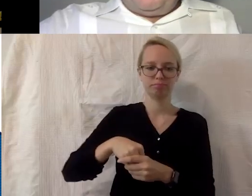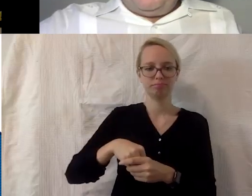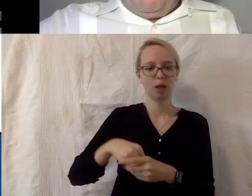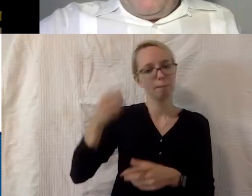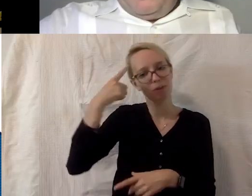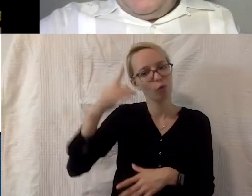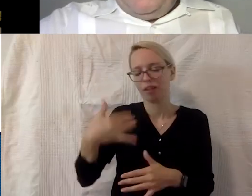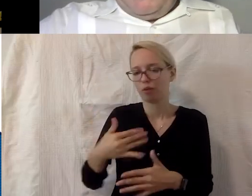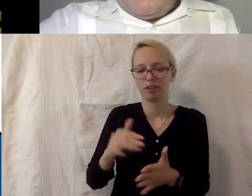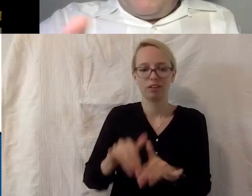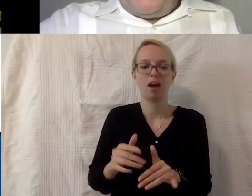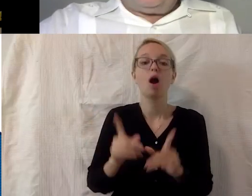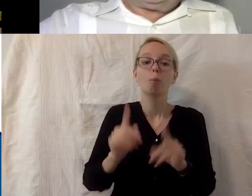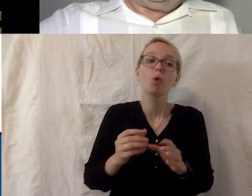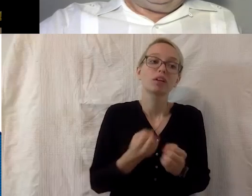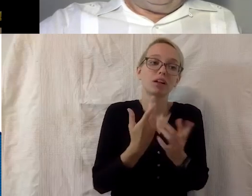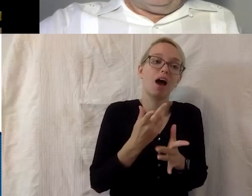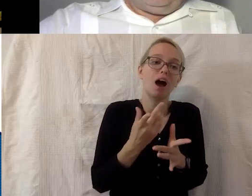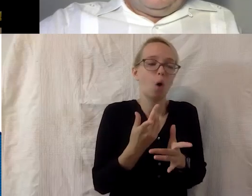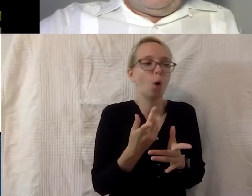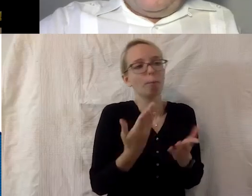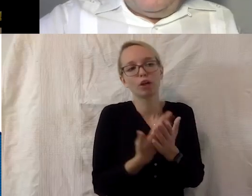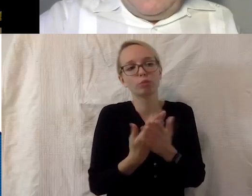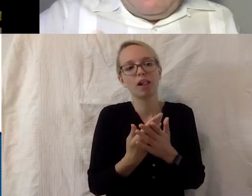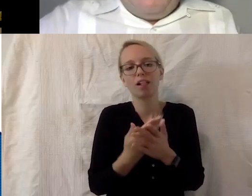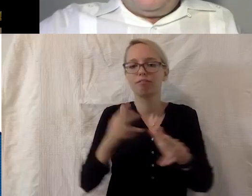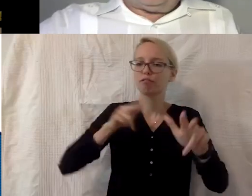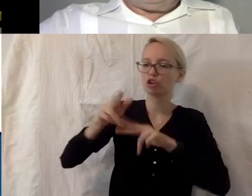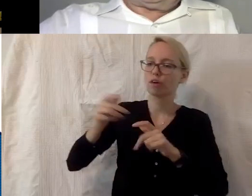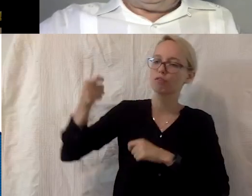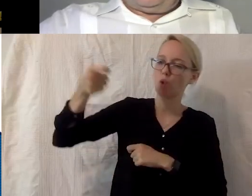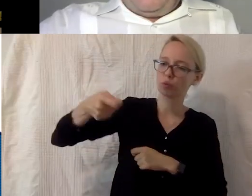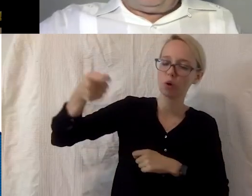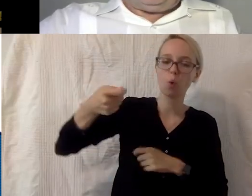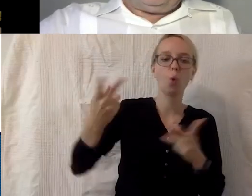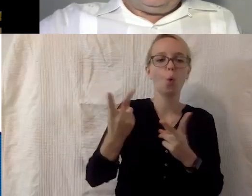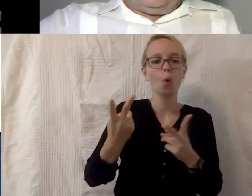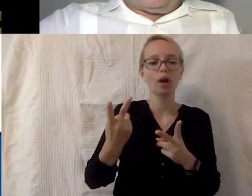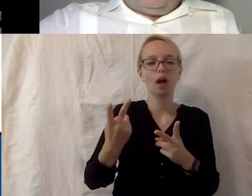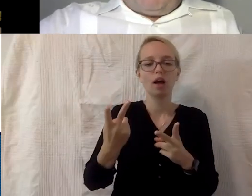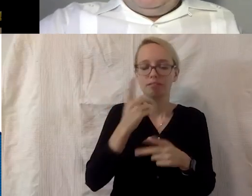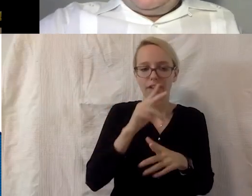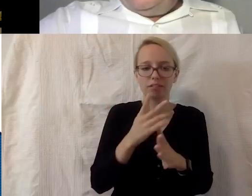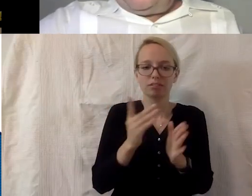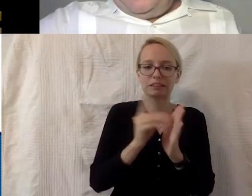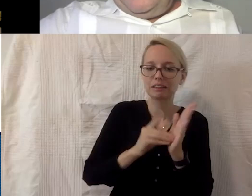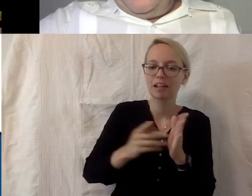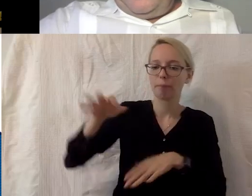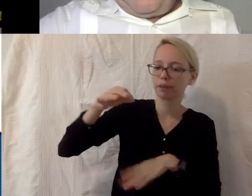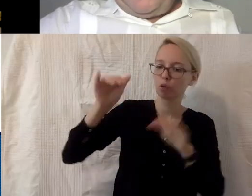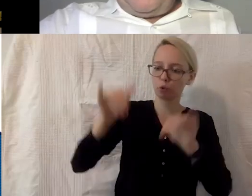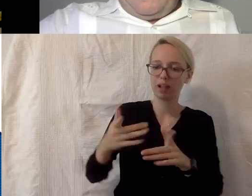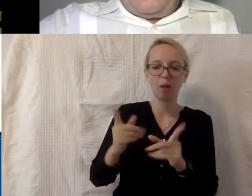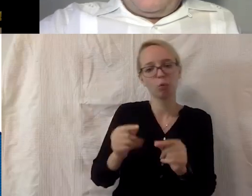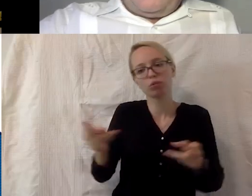auch über die Wirtschaftsförderung gehen oder über, wenn es ein Digitalministerium gibt, darüber. Das heißt, muss aber mitgedacht werden.